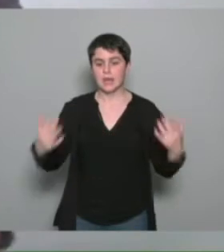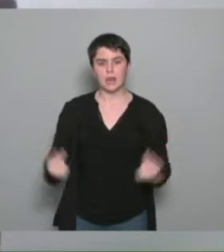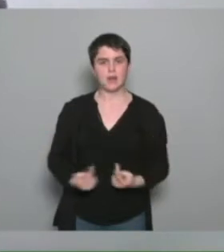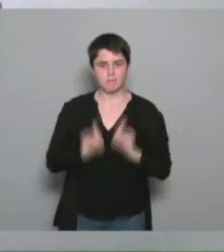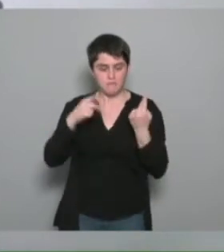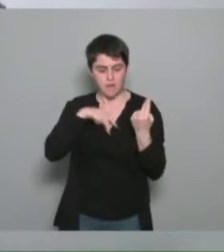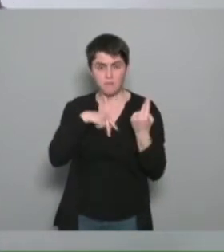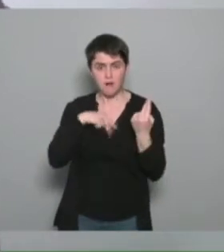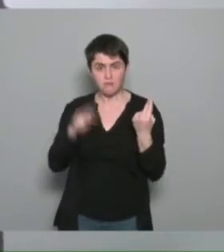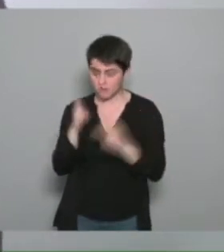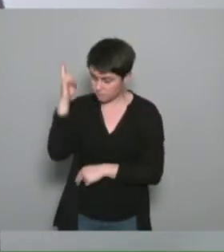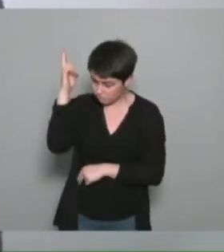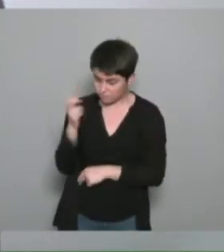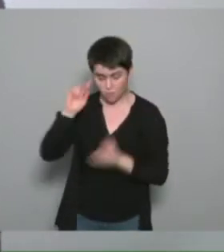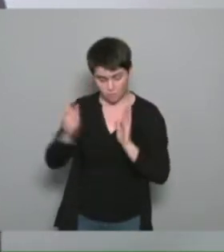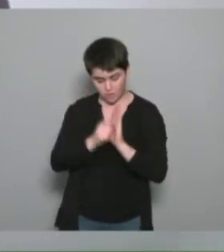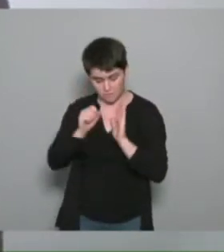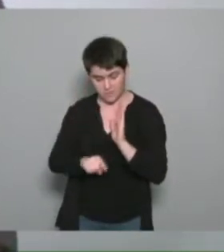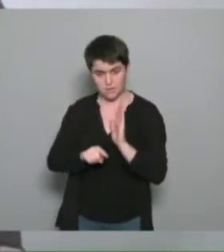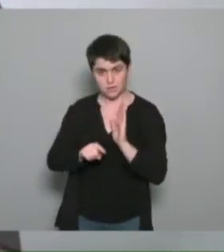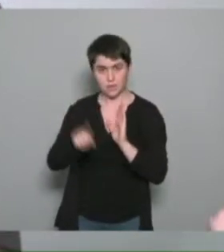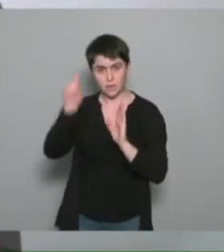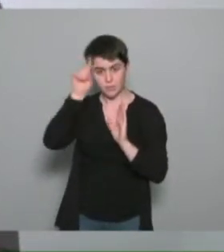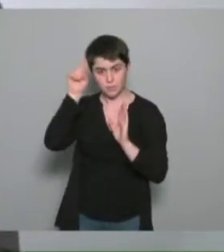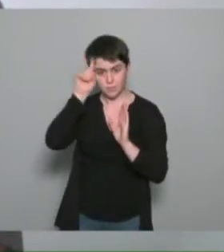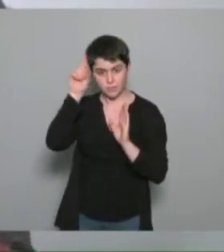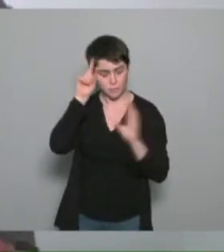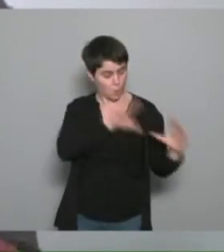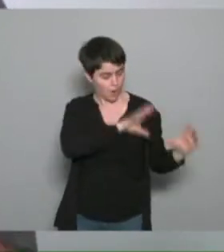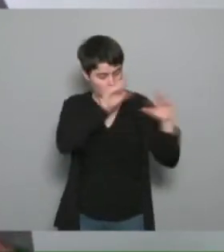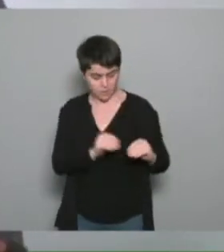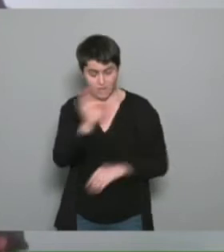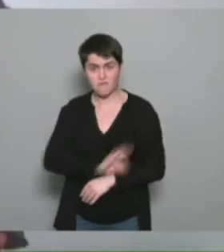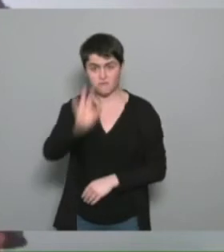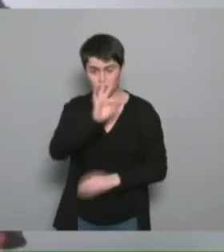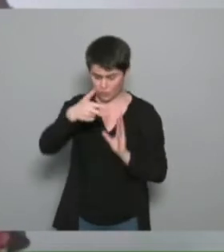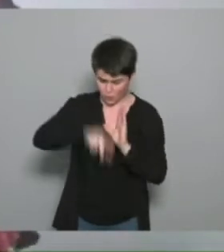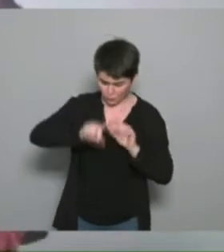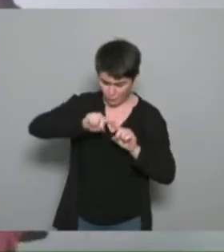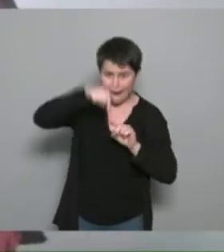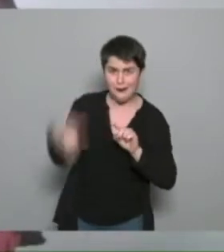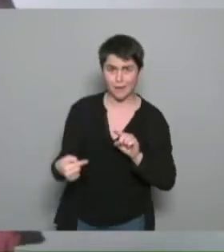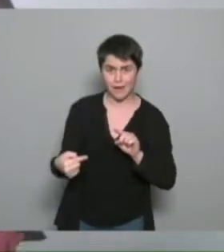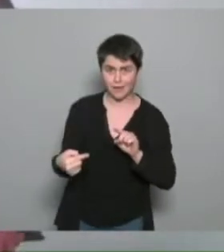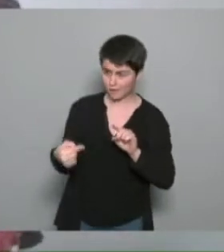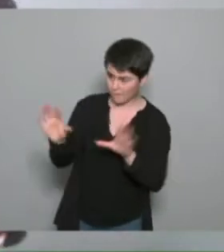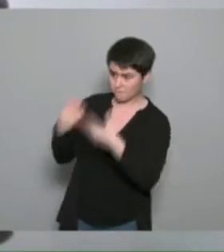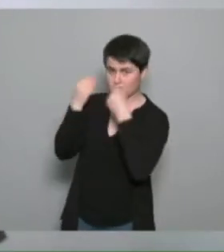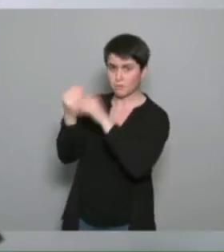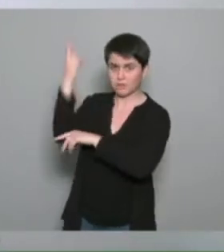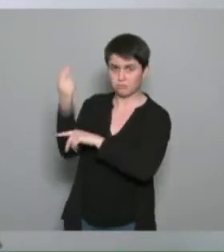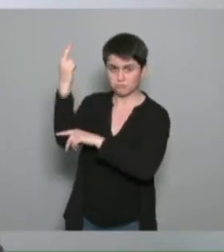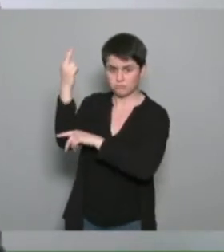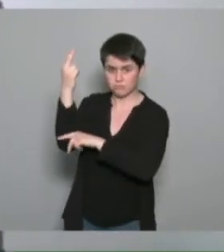j'ai entré en formation trois mois après être arrivée en France donc ma vie sociale et ma vie